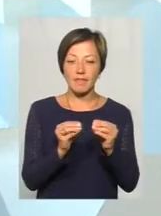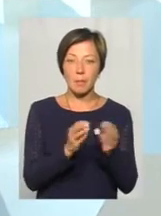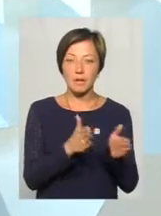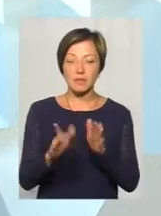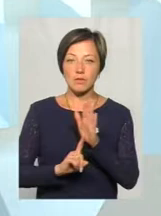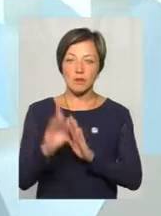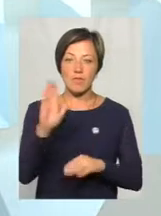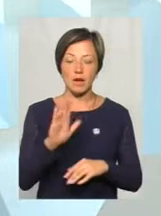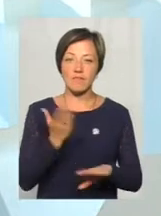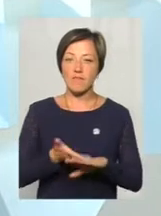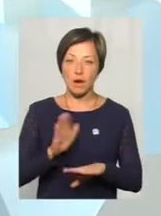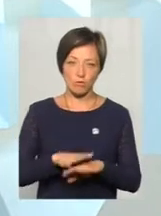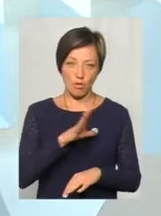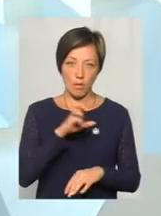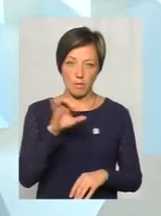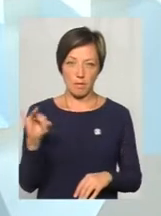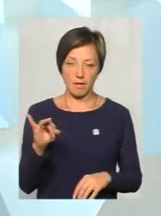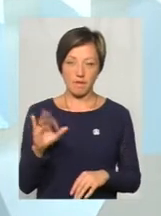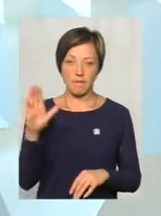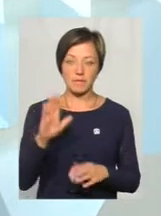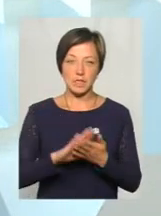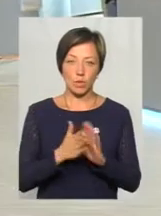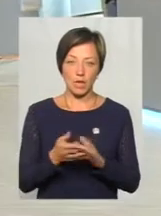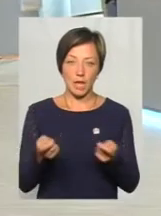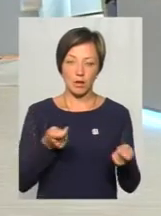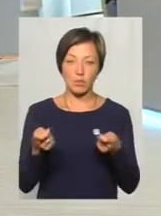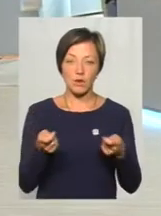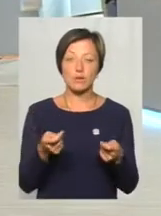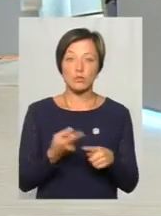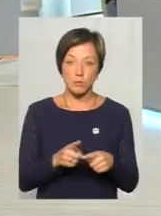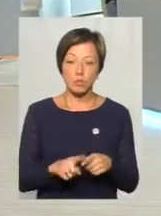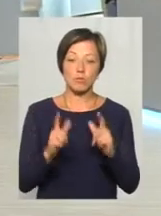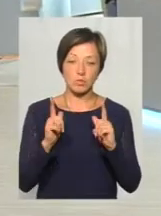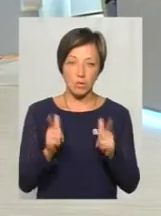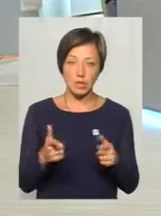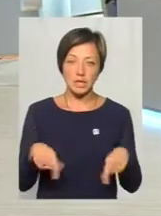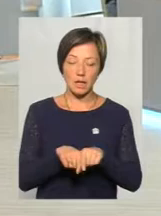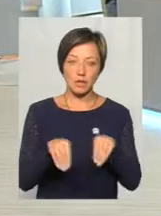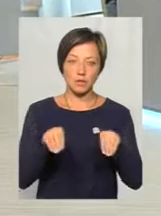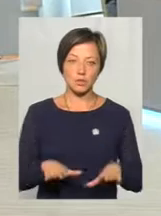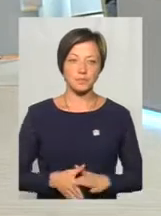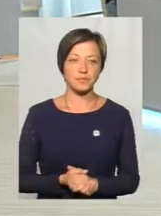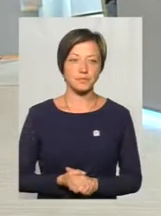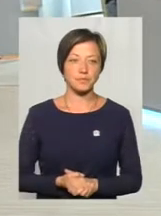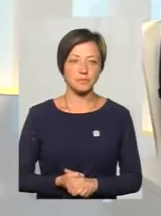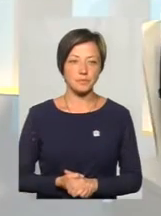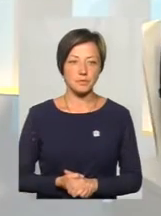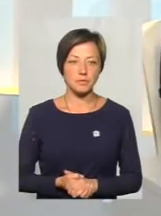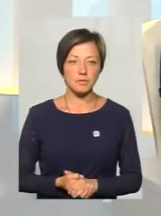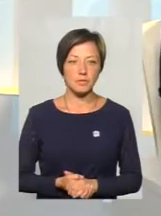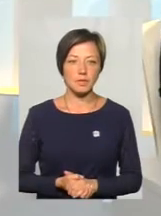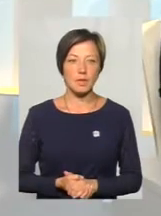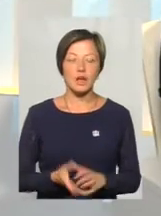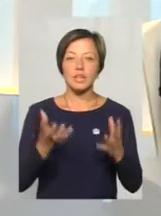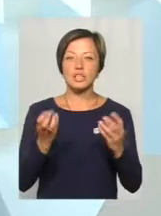місяця, дуже важко було б виправляти ситуацію. Тому ми пішли на такий непопулярний крок. І ще пішли на такий непопулярний крок,